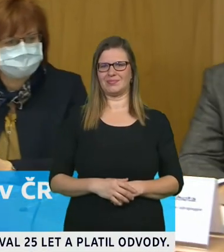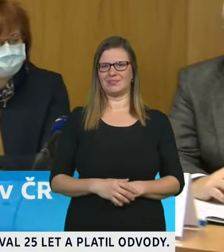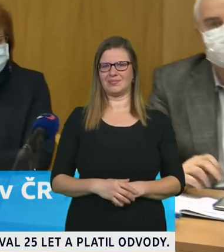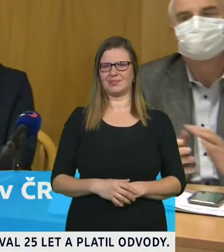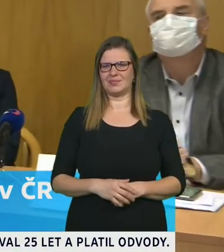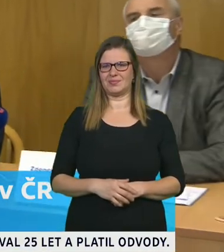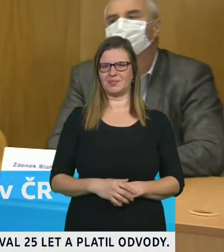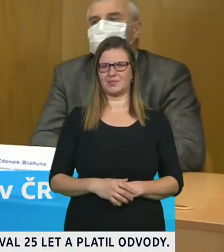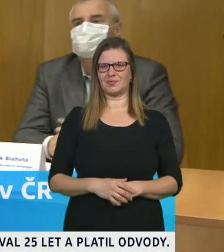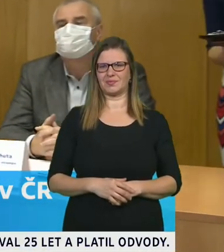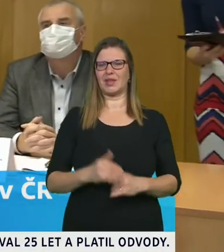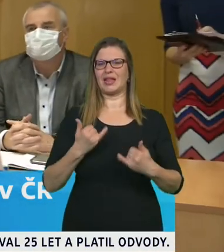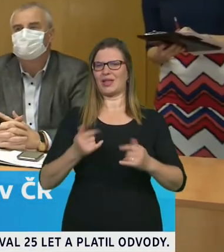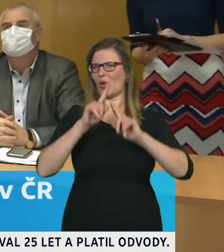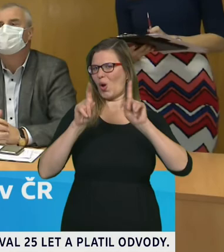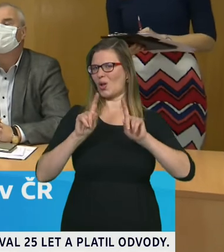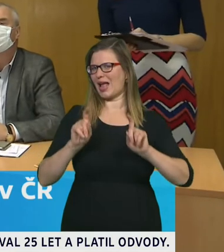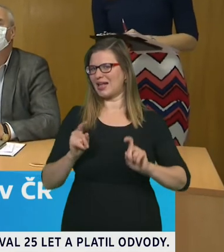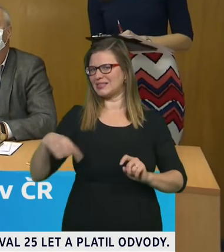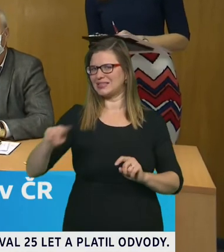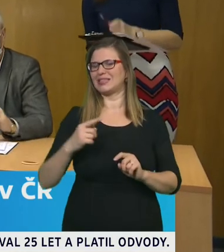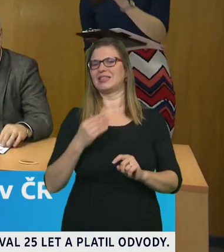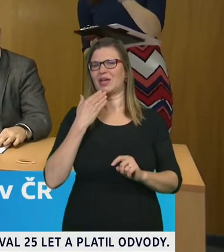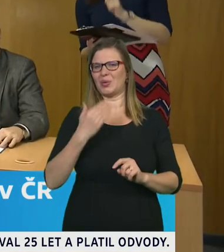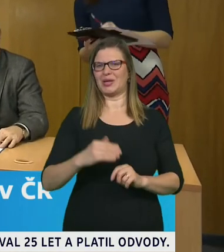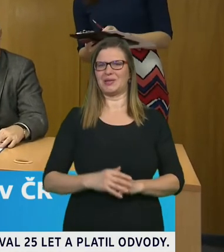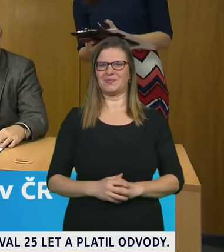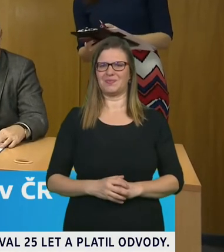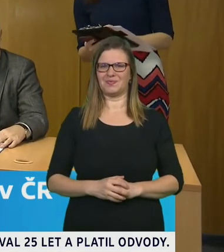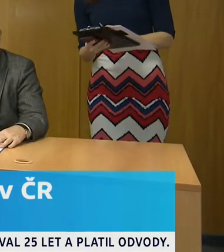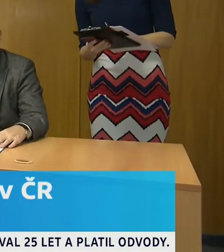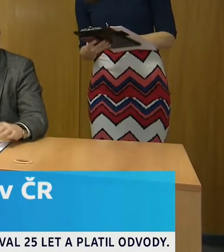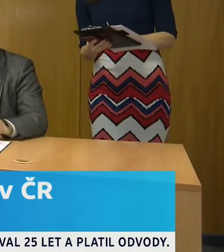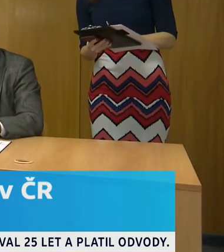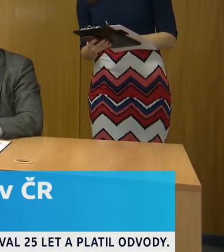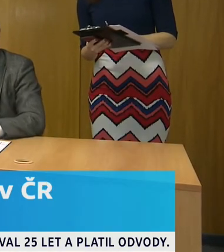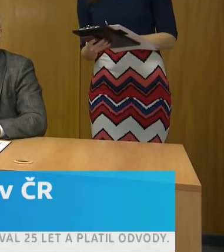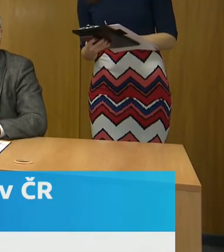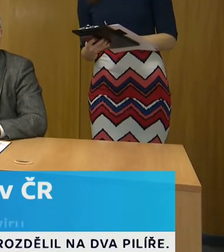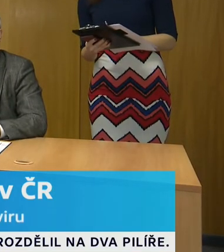umezený časový prostor prosím opravdu o dotazy k tématu tiskové konference česká televize já bych se